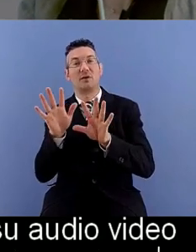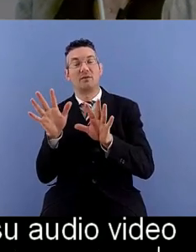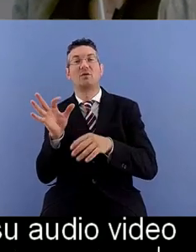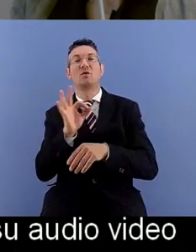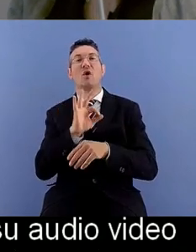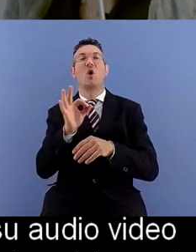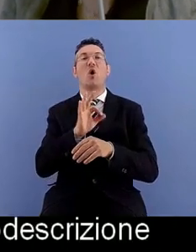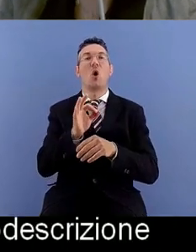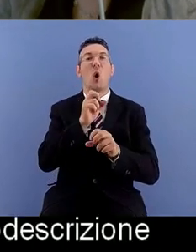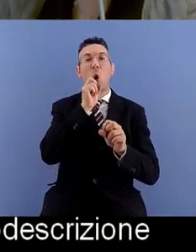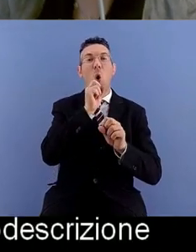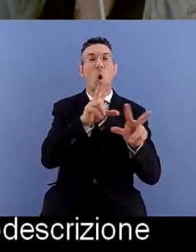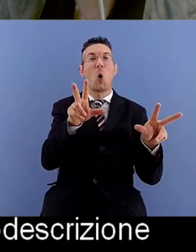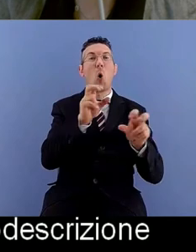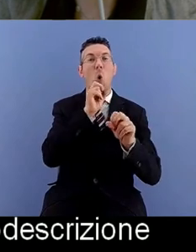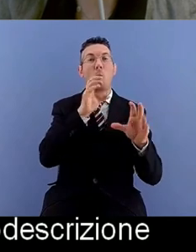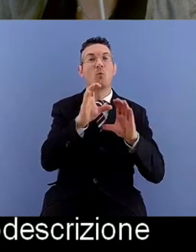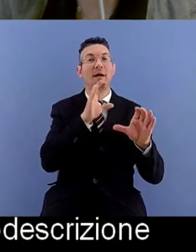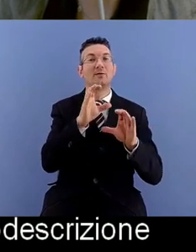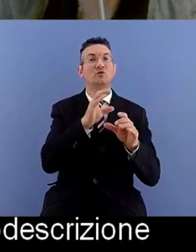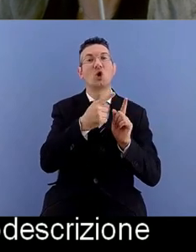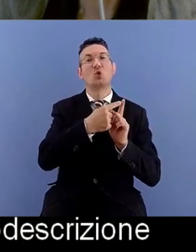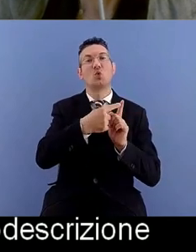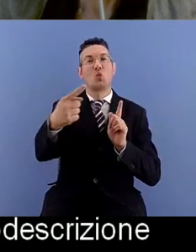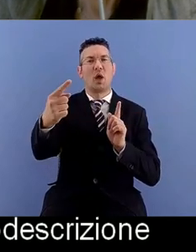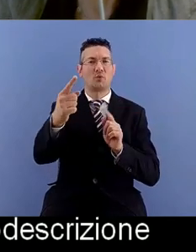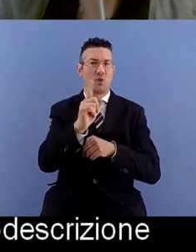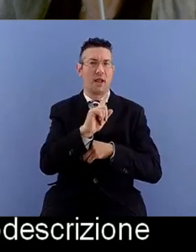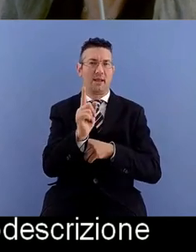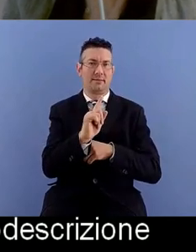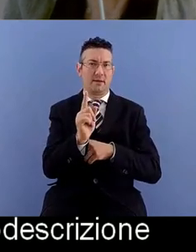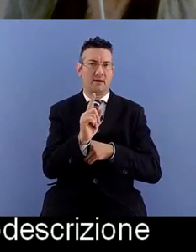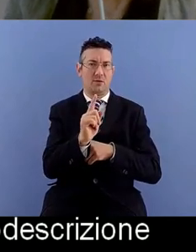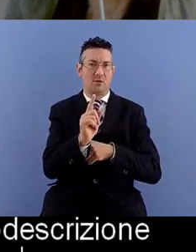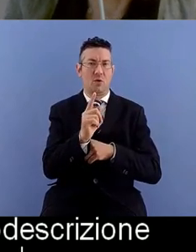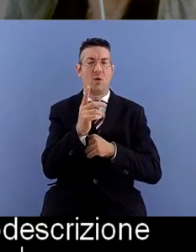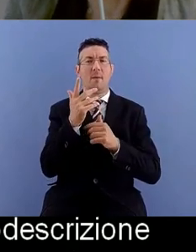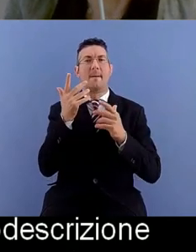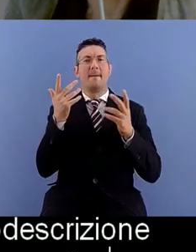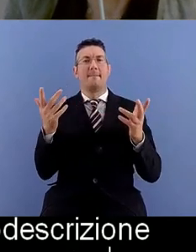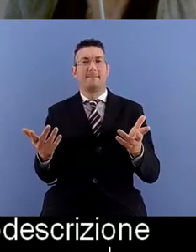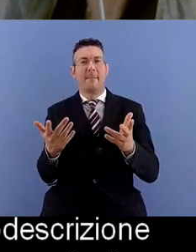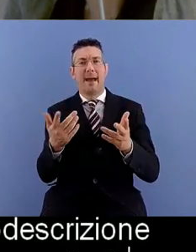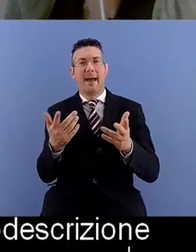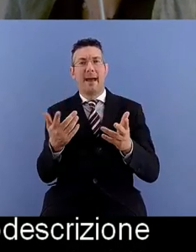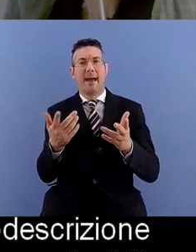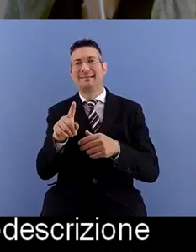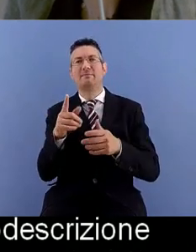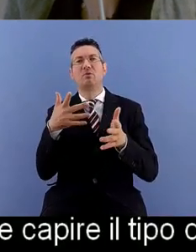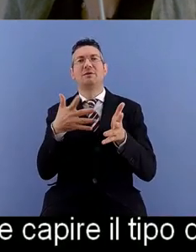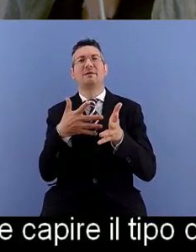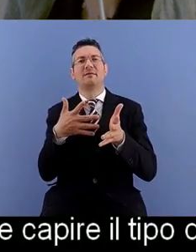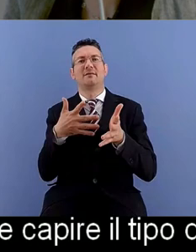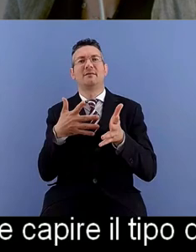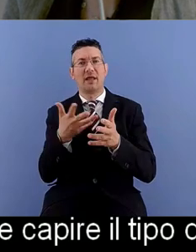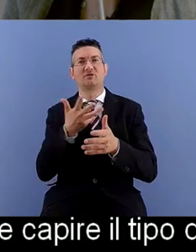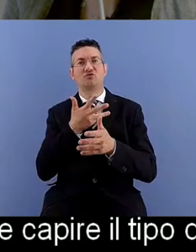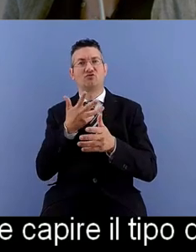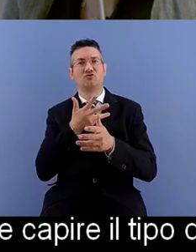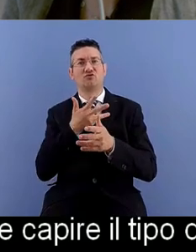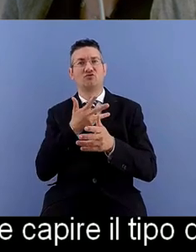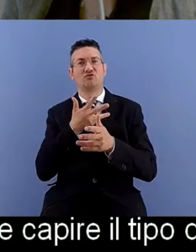durata però solo per farvi capire il tipo di difficoltà che ci sono nell'audiodescrizione e che